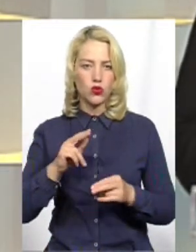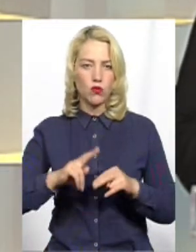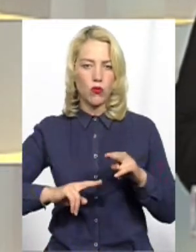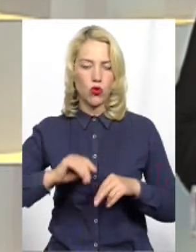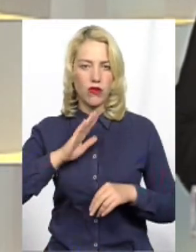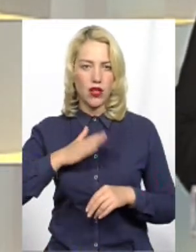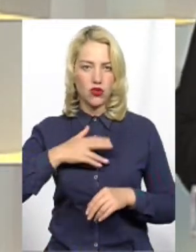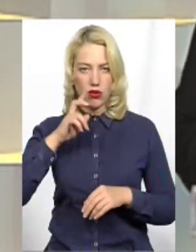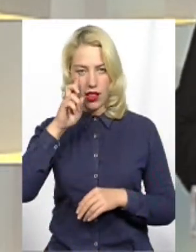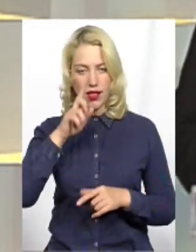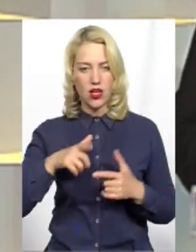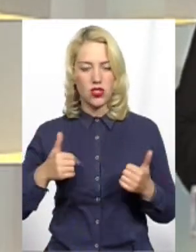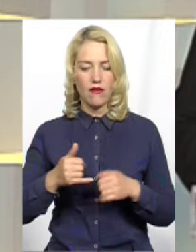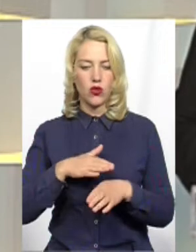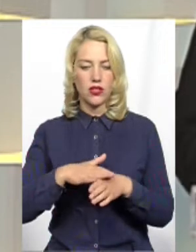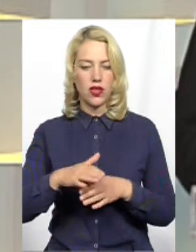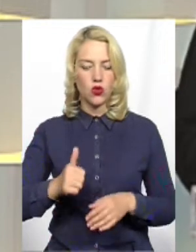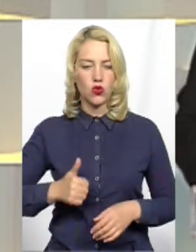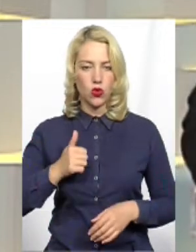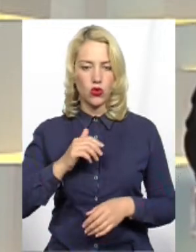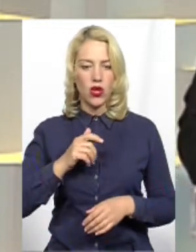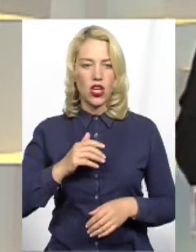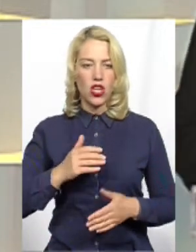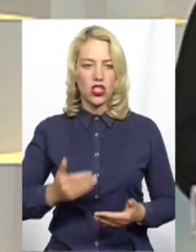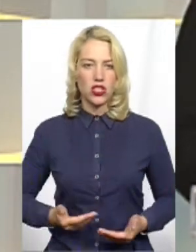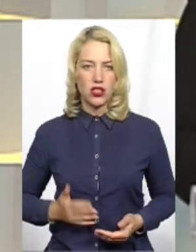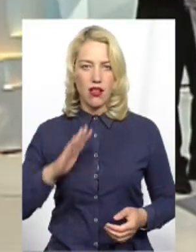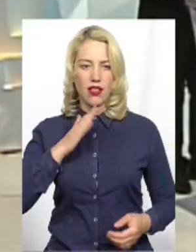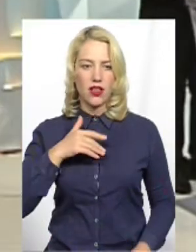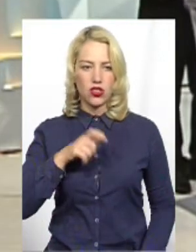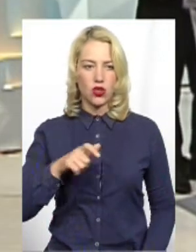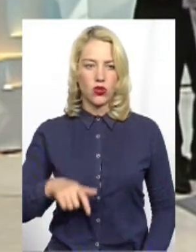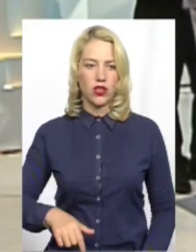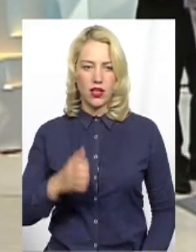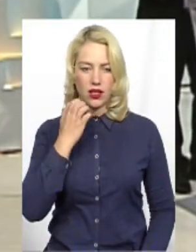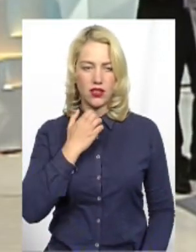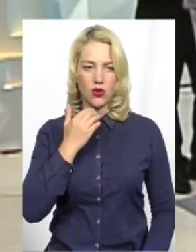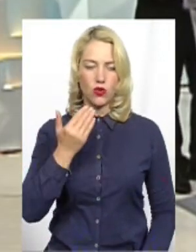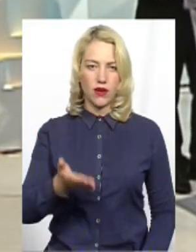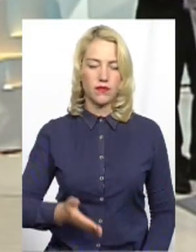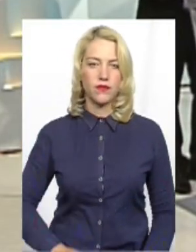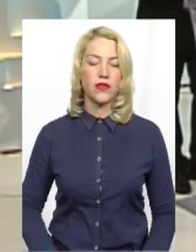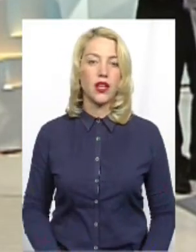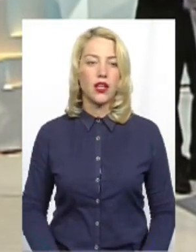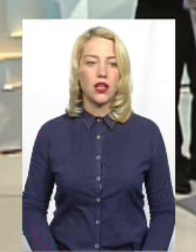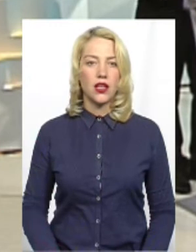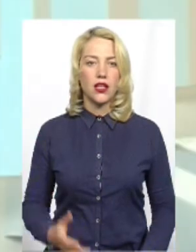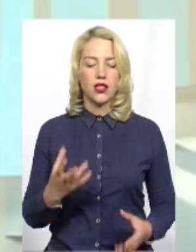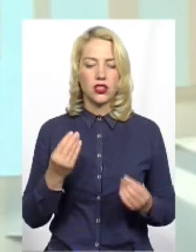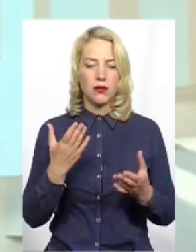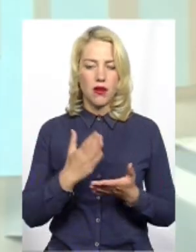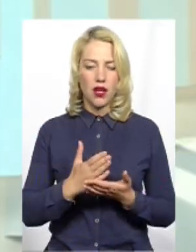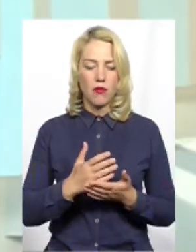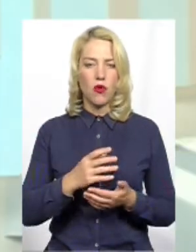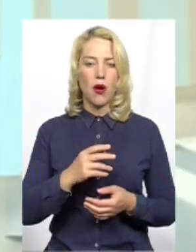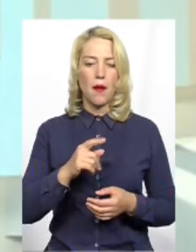та організації достойного життя нашої молоді. Дякую вам за лаконічність. І далі маємо бліц.